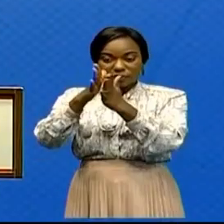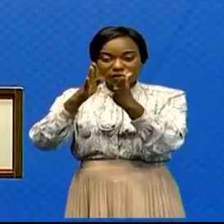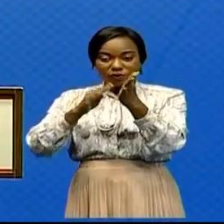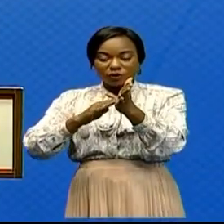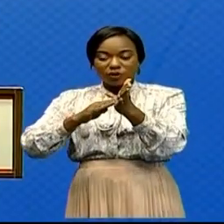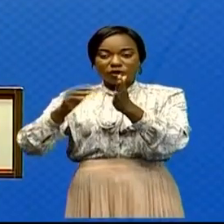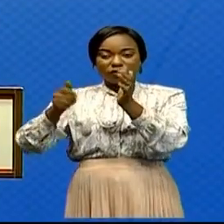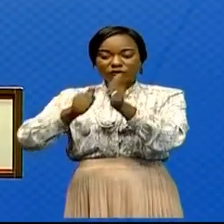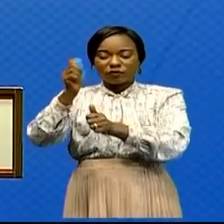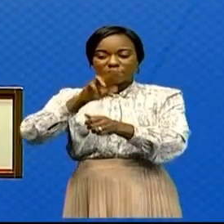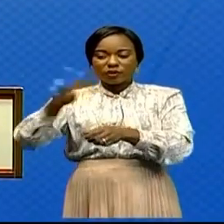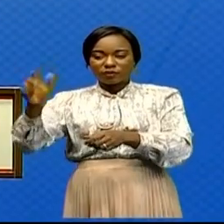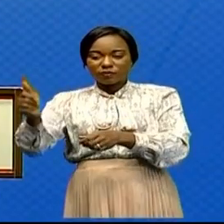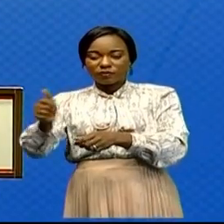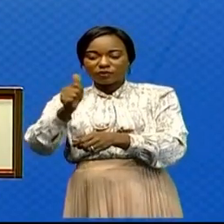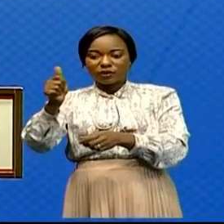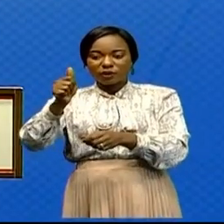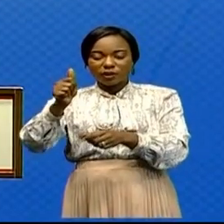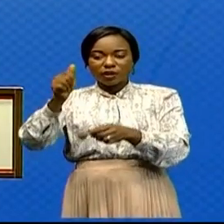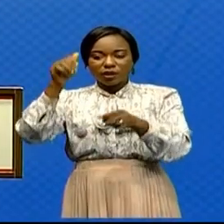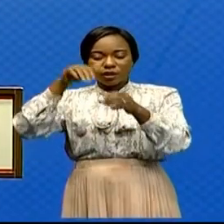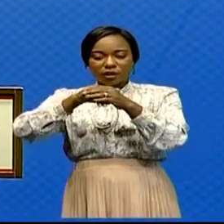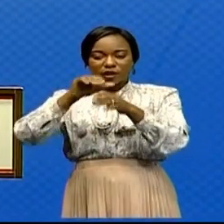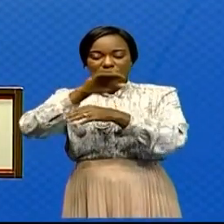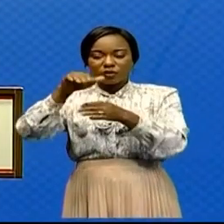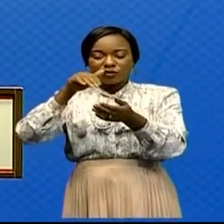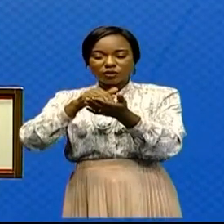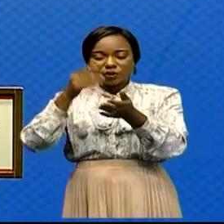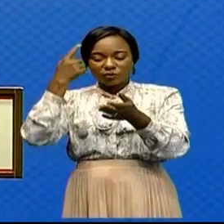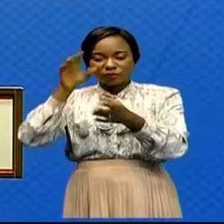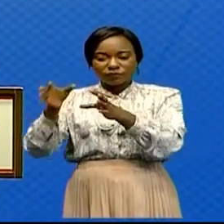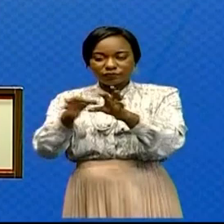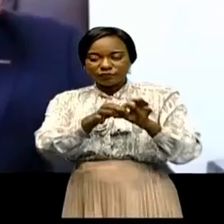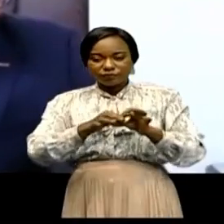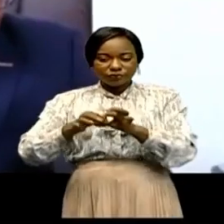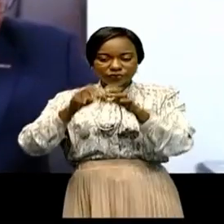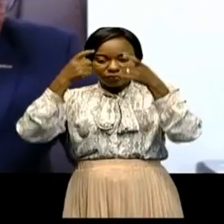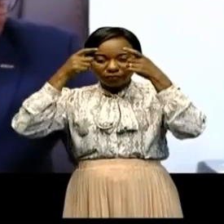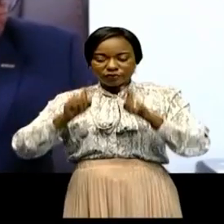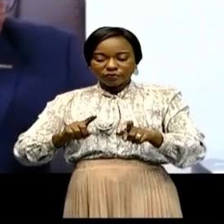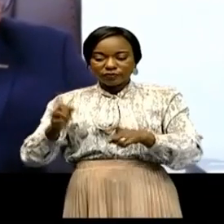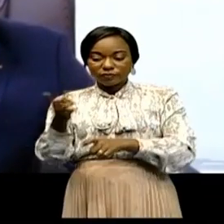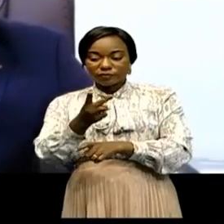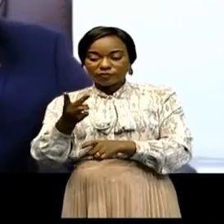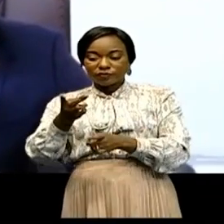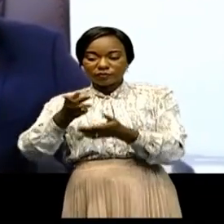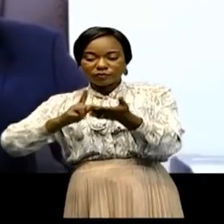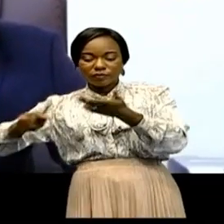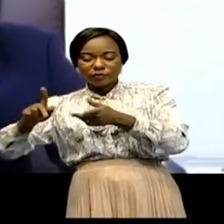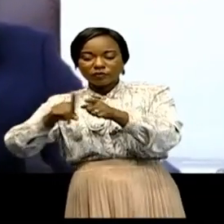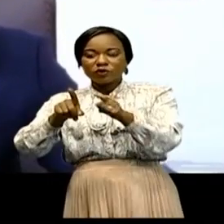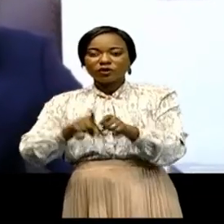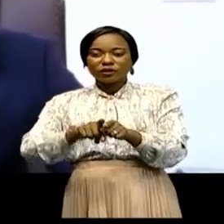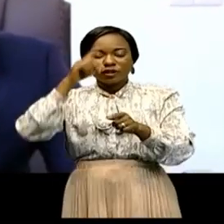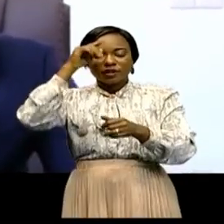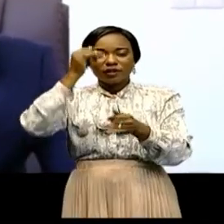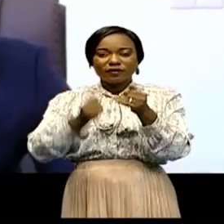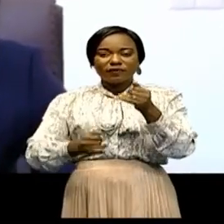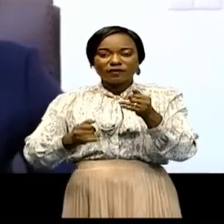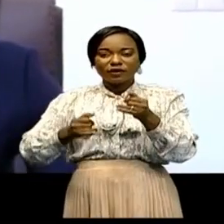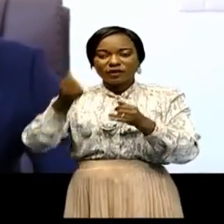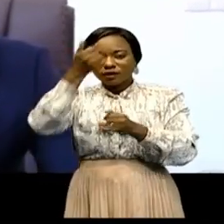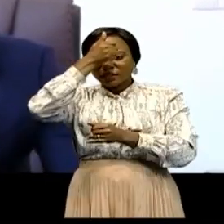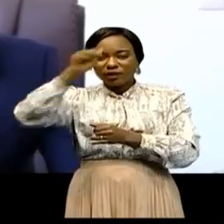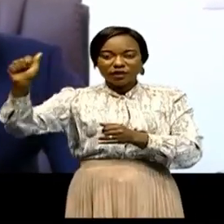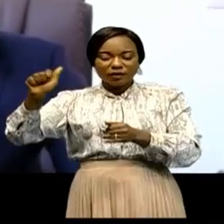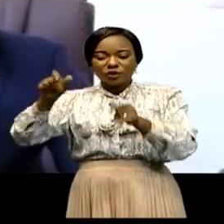2021 en Mbola Lodge du protocole d'accord entre les deux parties. Ce qui a marqué la fin de la grève et